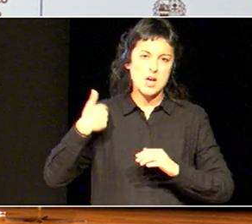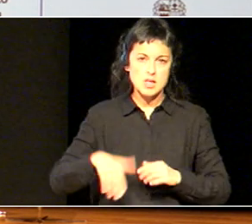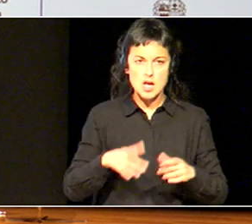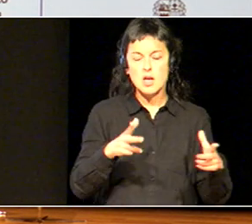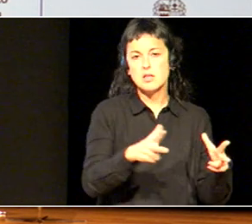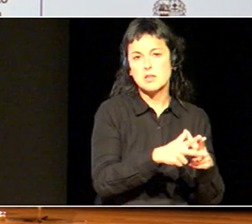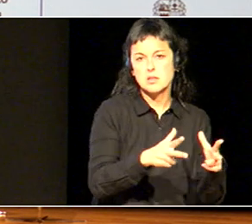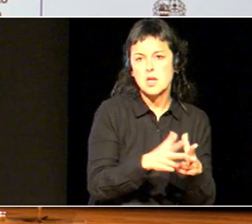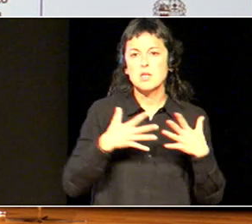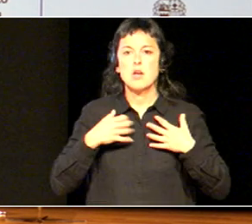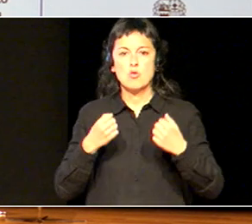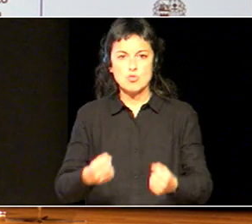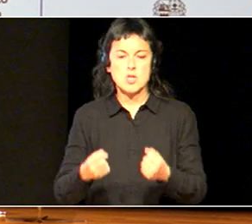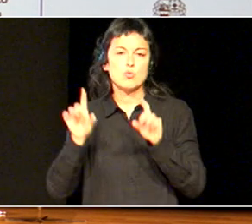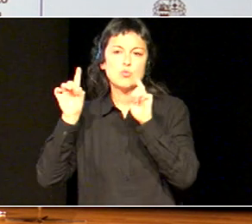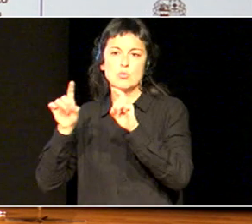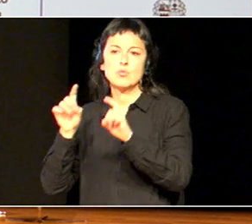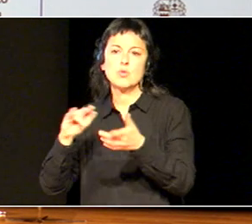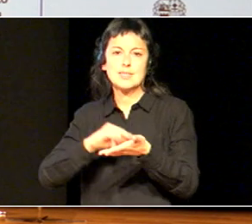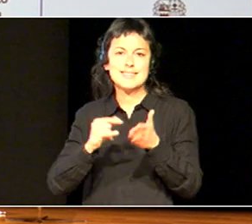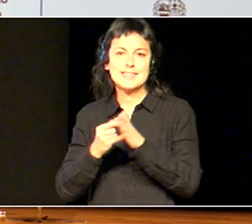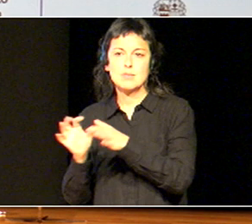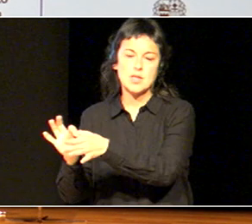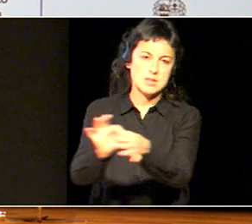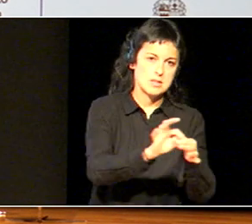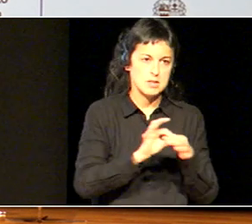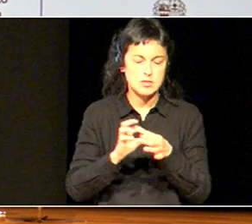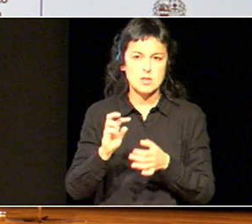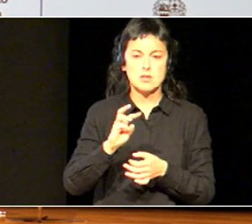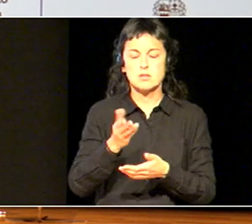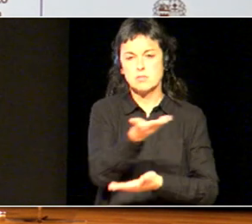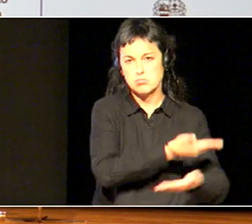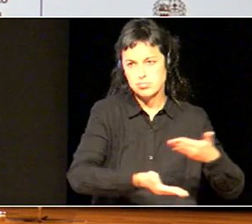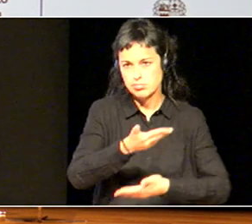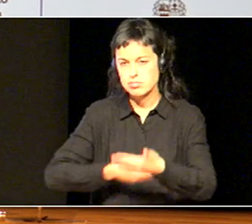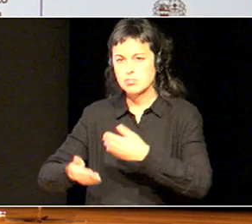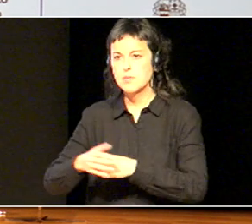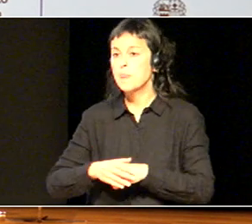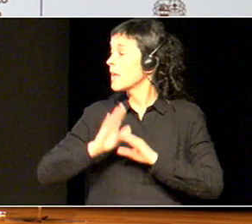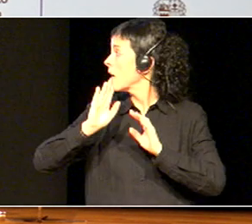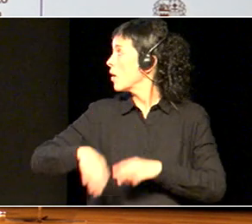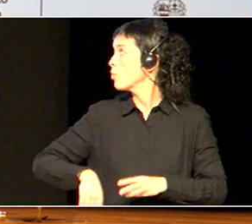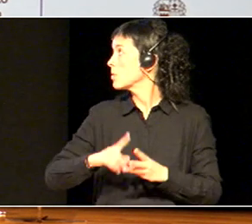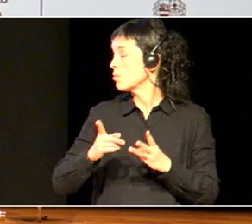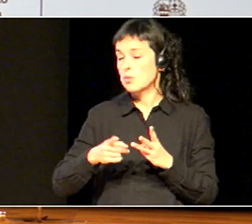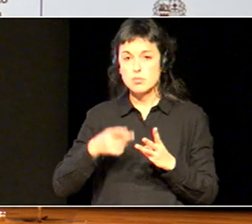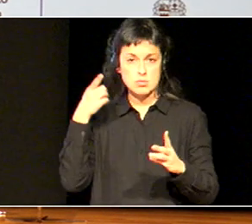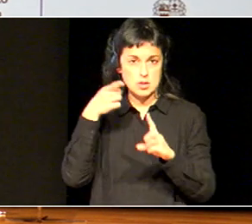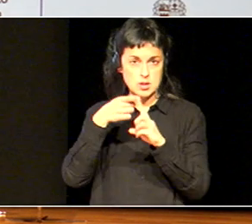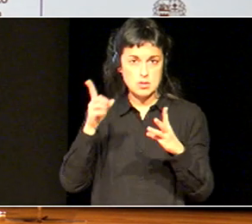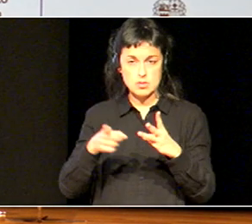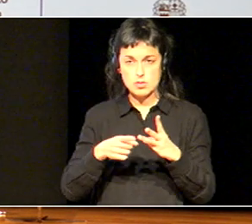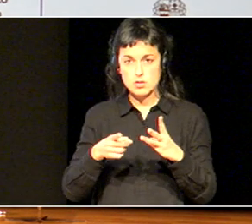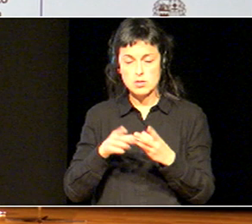eskuntza sistemen arteko elkarlanaren inguruan, eta azkenengo berariazko elburua egiten dio erreferentzia